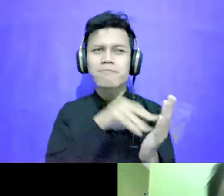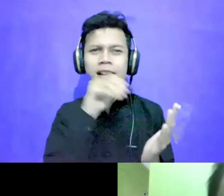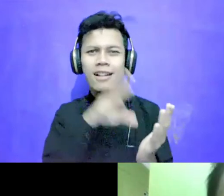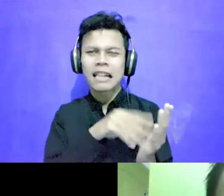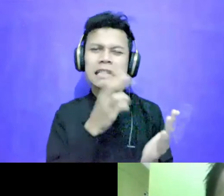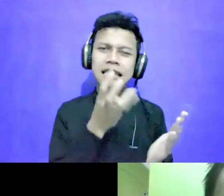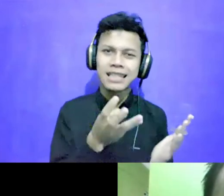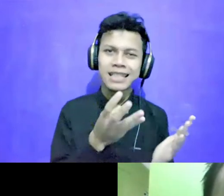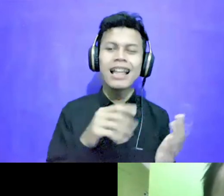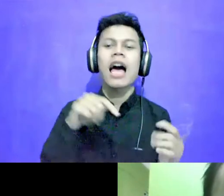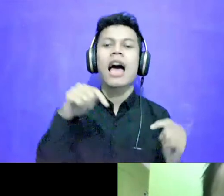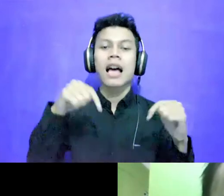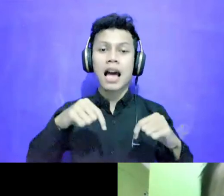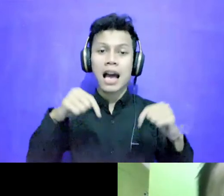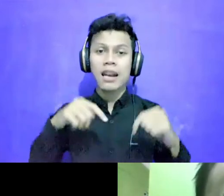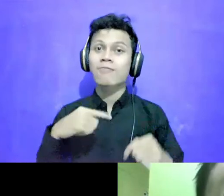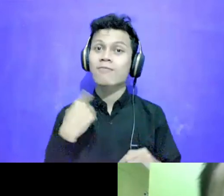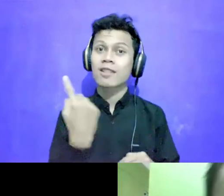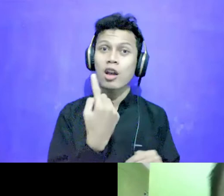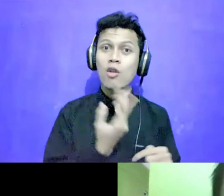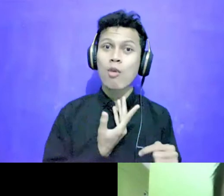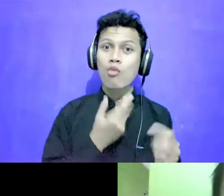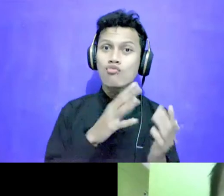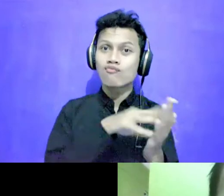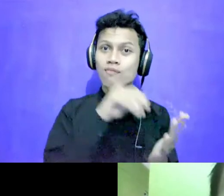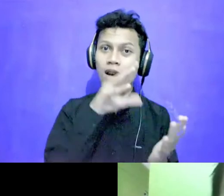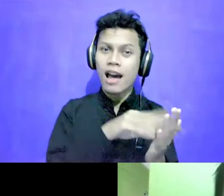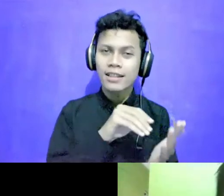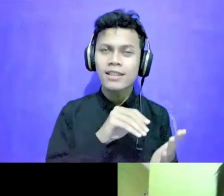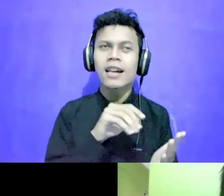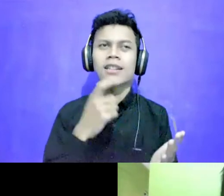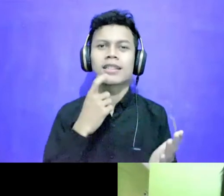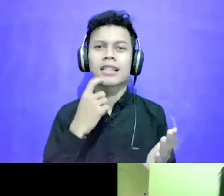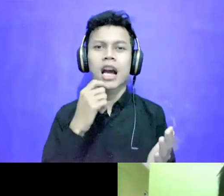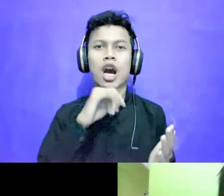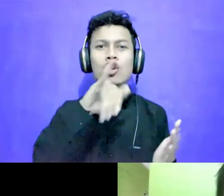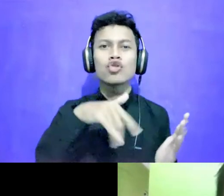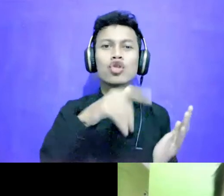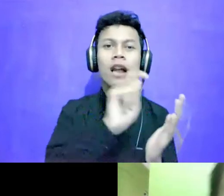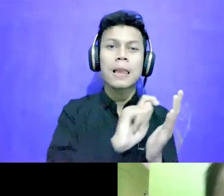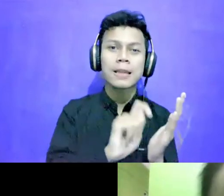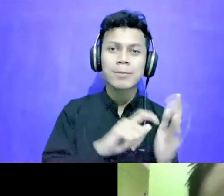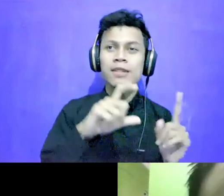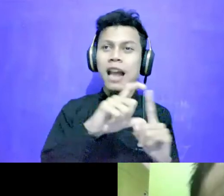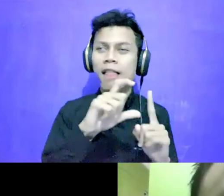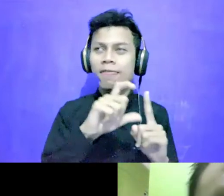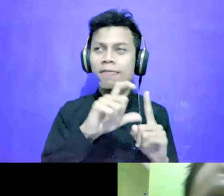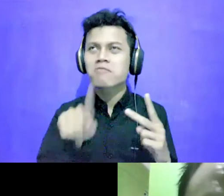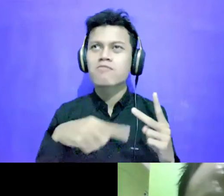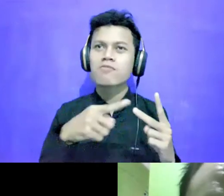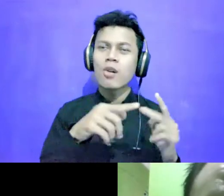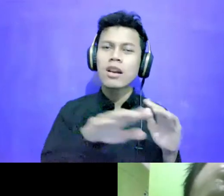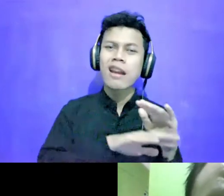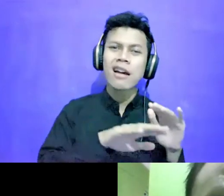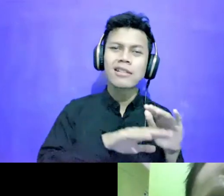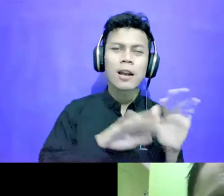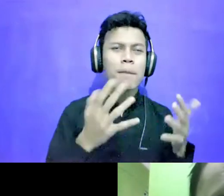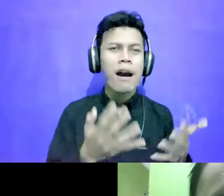hari ini belajar bareng-bareng soal apa itu jurnalisme data dan bagaimana, apa dasar-dasarnya penerapan dalam